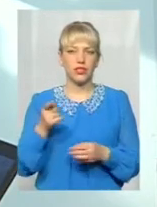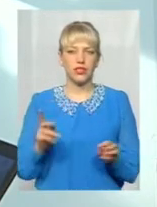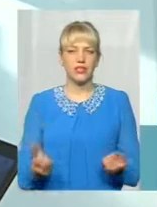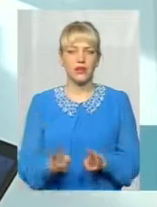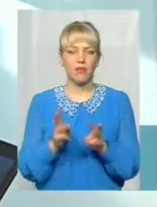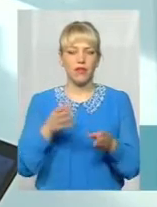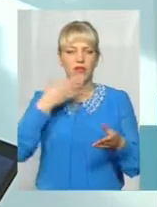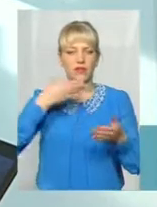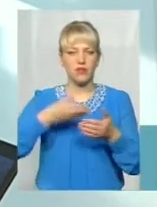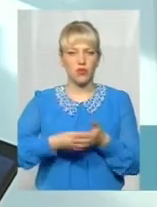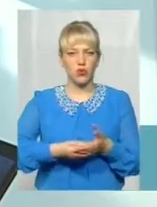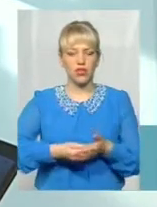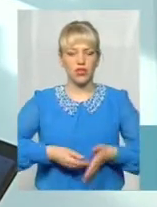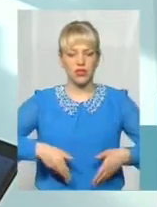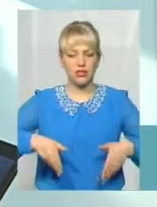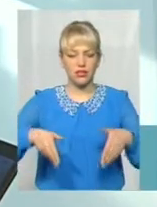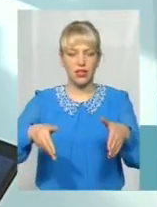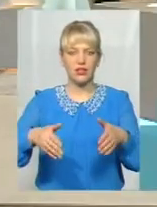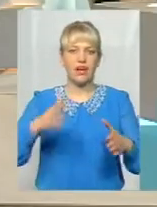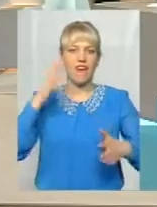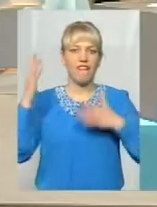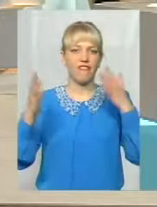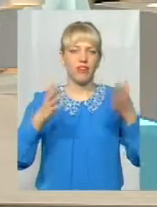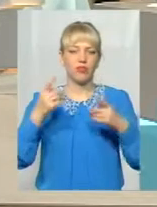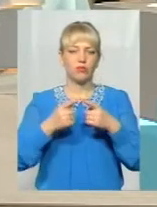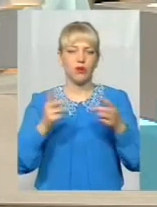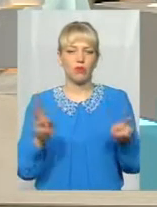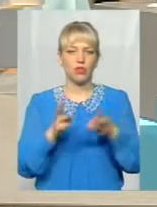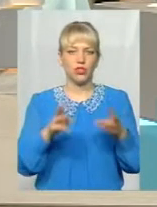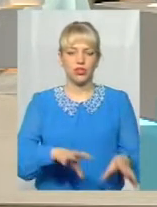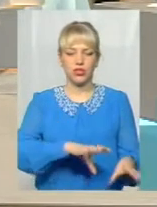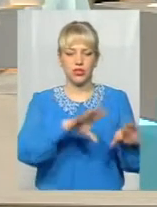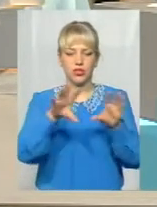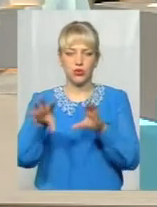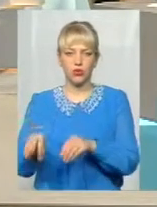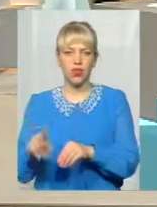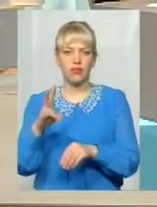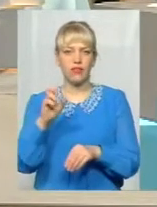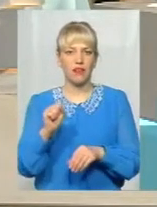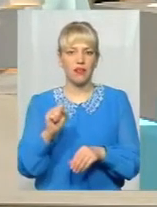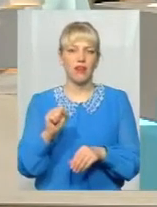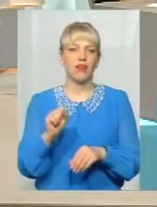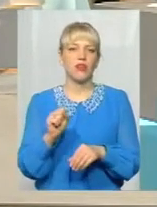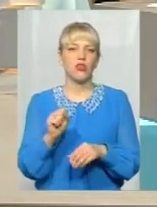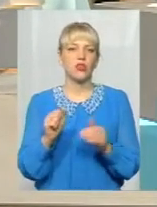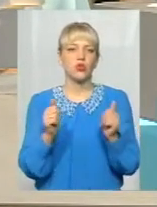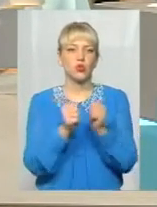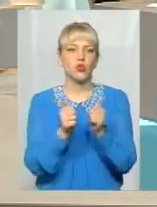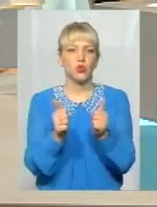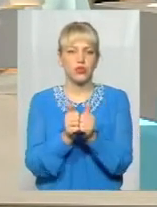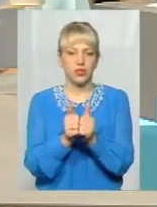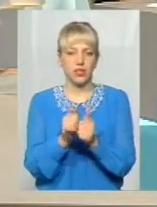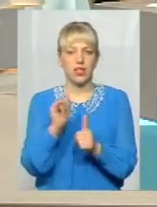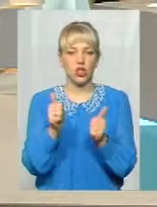на своїй присадній ділянці, вітром ця пожежа розмухується до сусіда, він має абсолютне